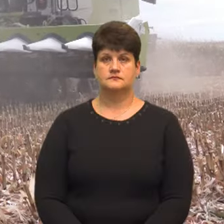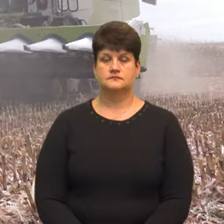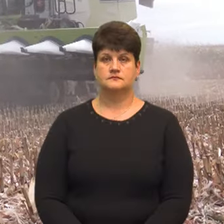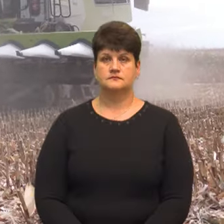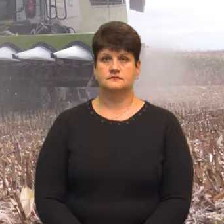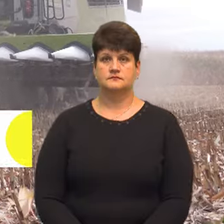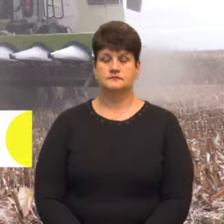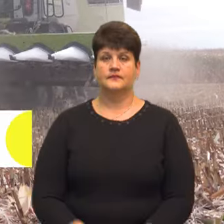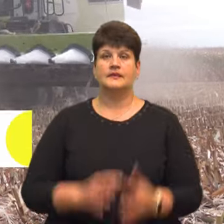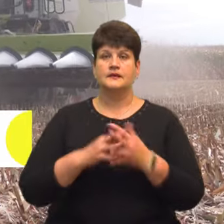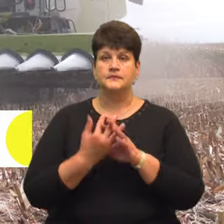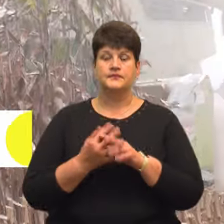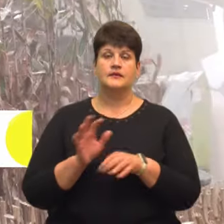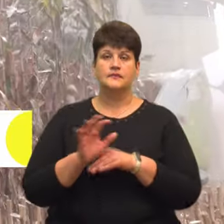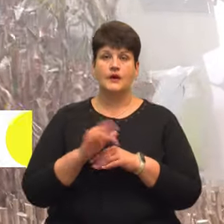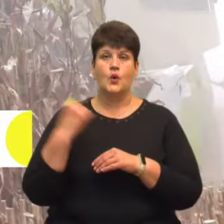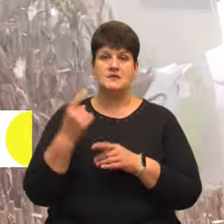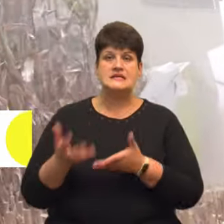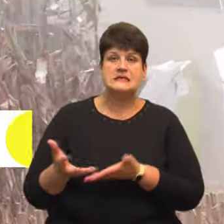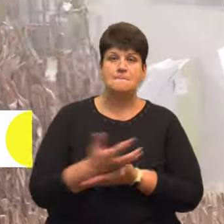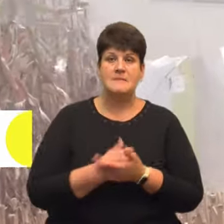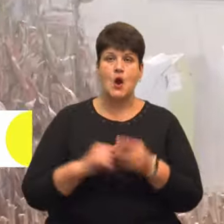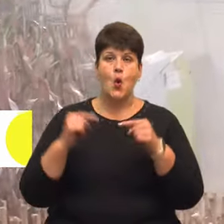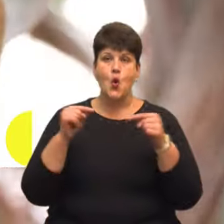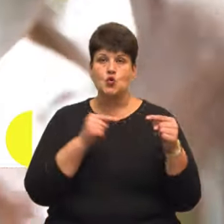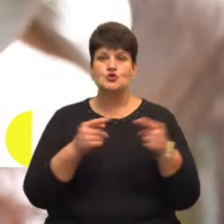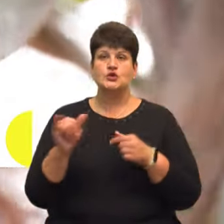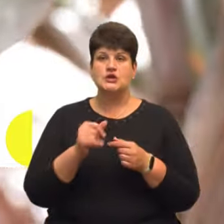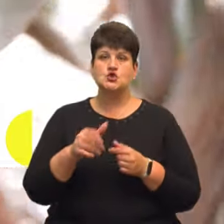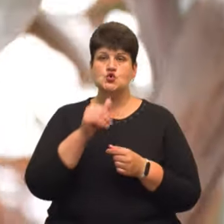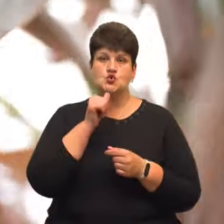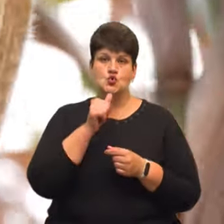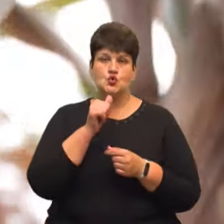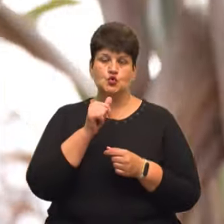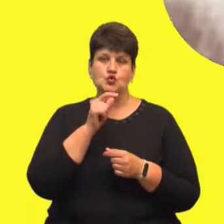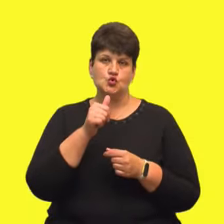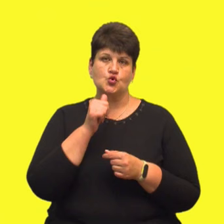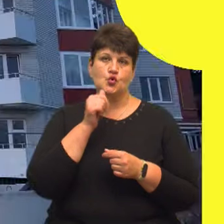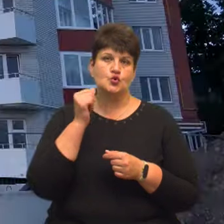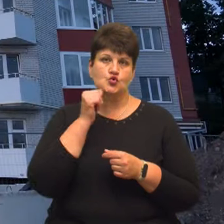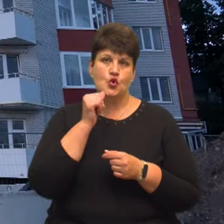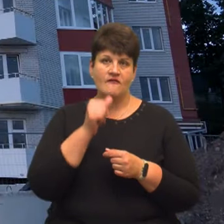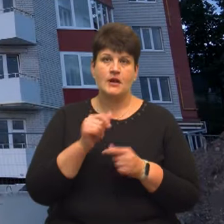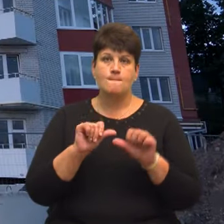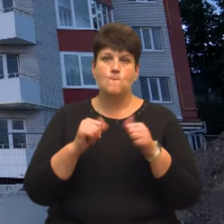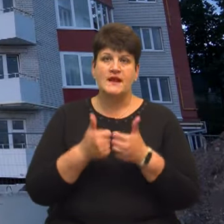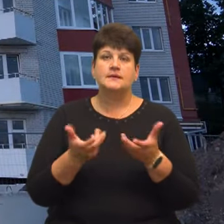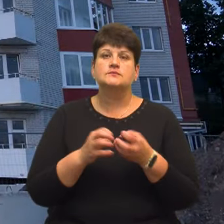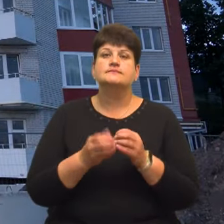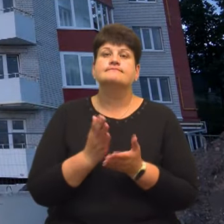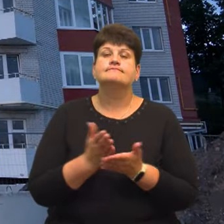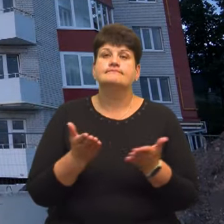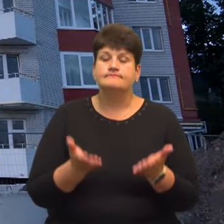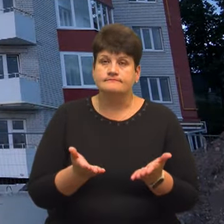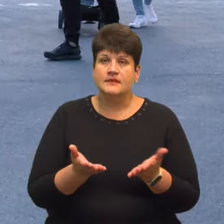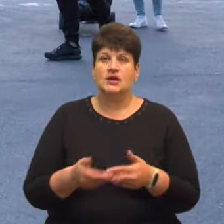Аграрії області збирають кукурудзу та цукровий буряк. З якими проблемами стикаються? Жителі будинку на